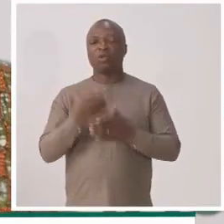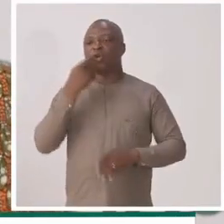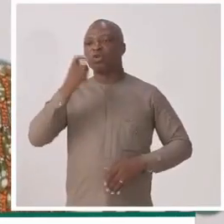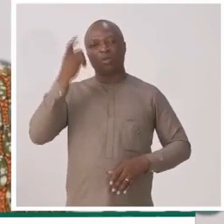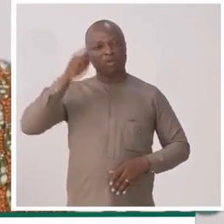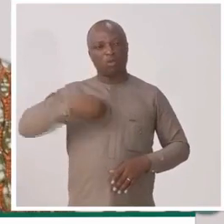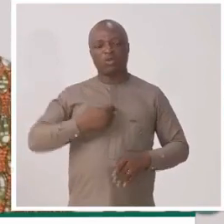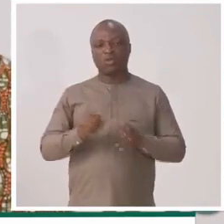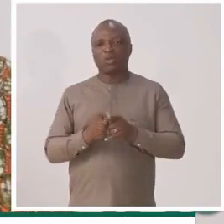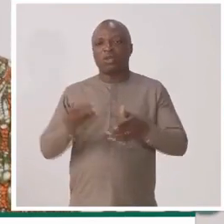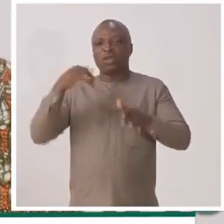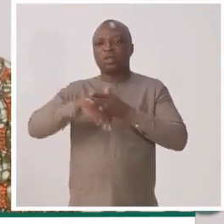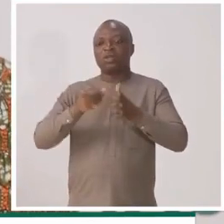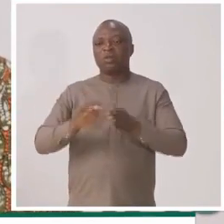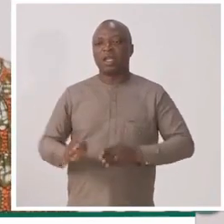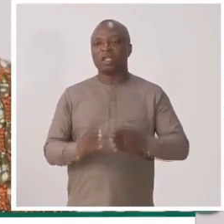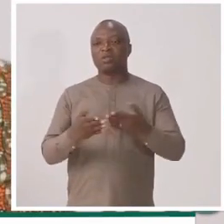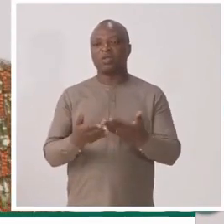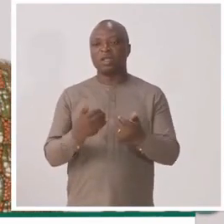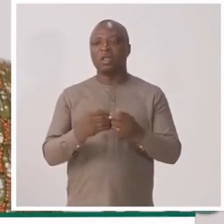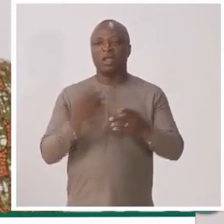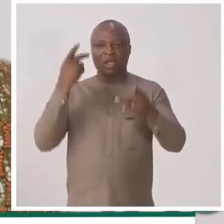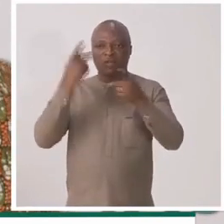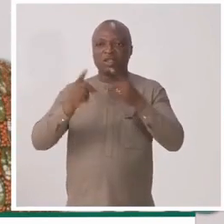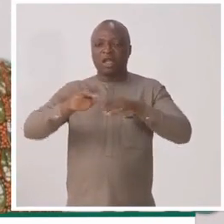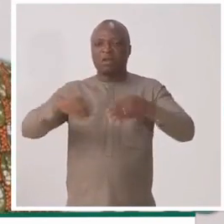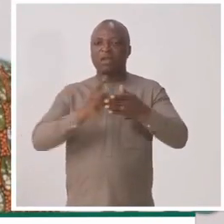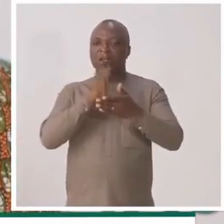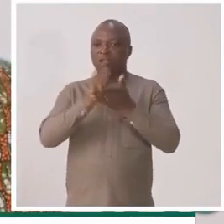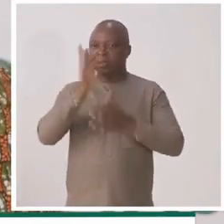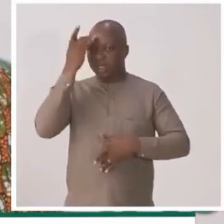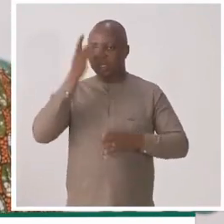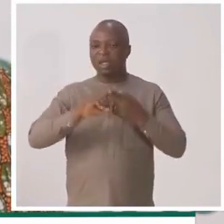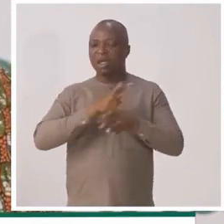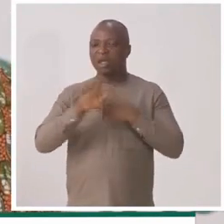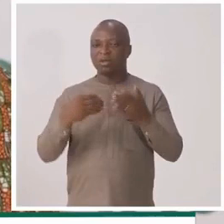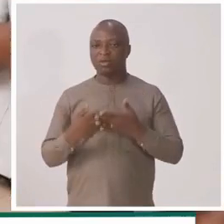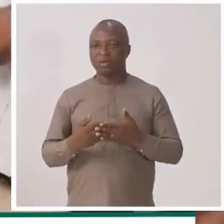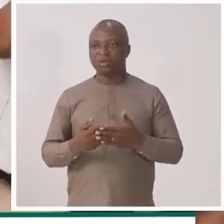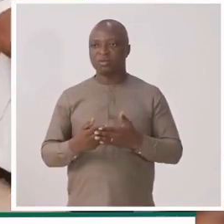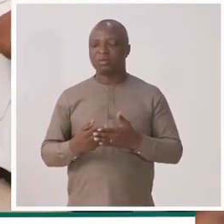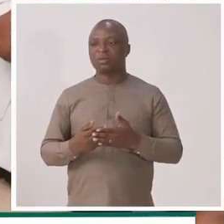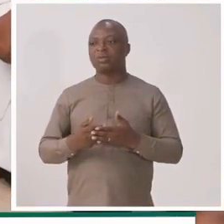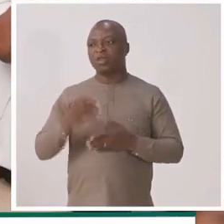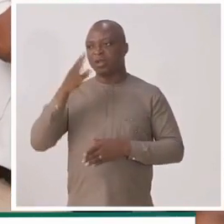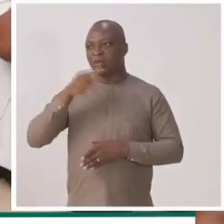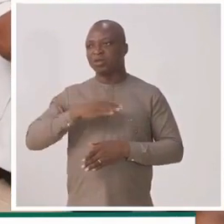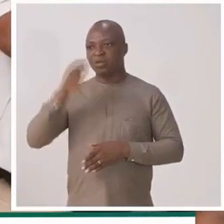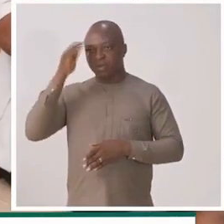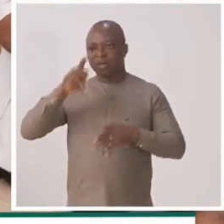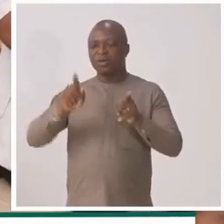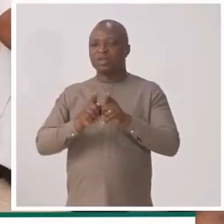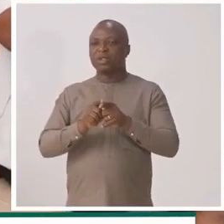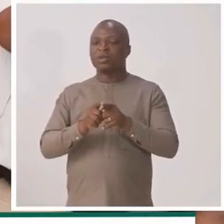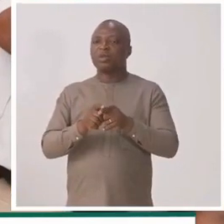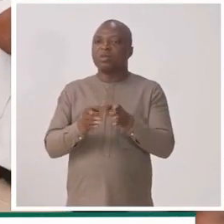et il est de bon temps qu'aujourd'hui, on l'implique dans un mécanisme moderne qui vise à accorder l'assurance maladie à tous. D'accord, M. le ministre. Permettez,